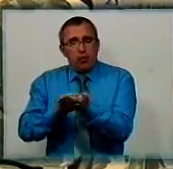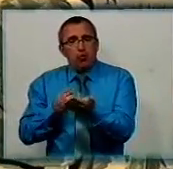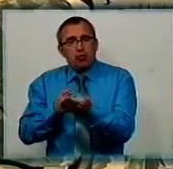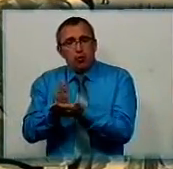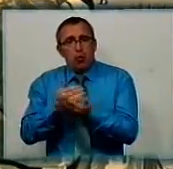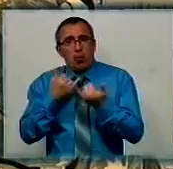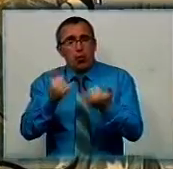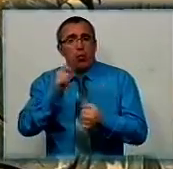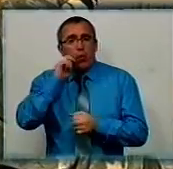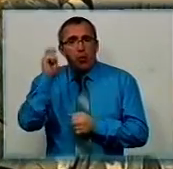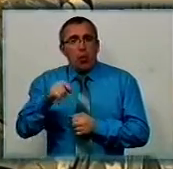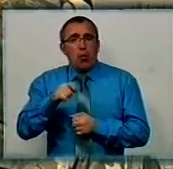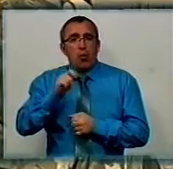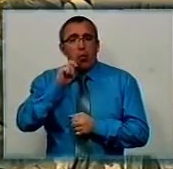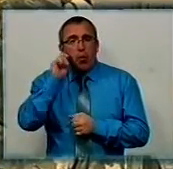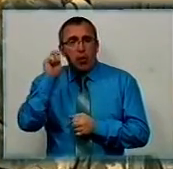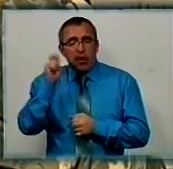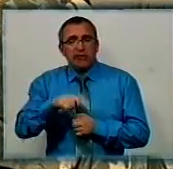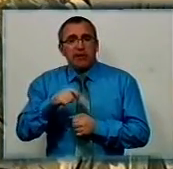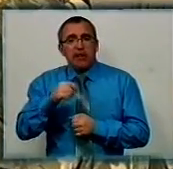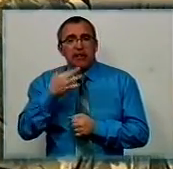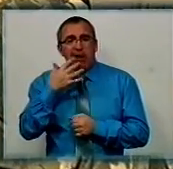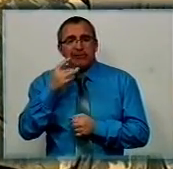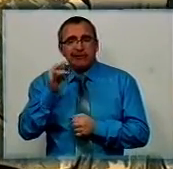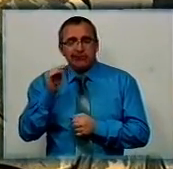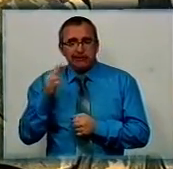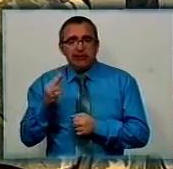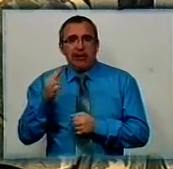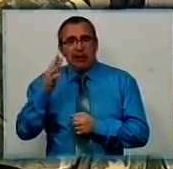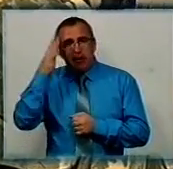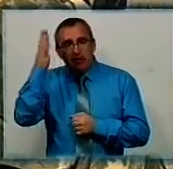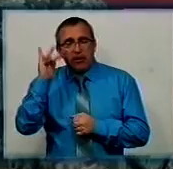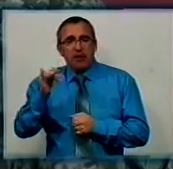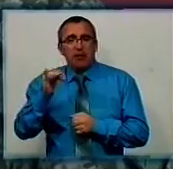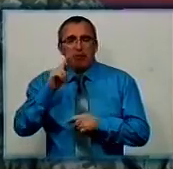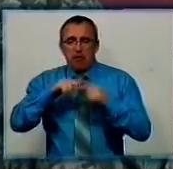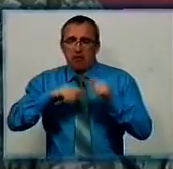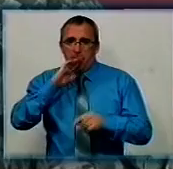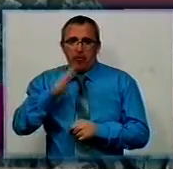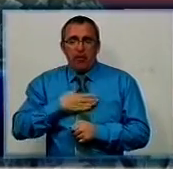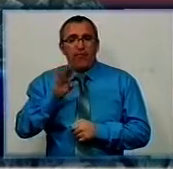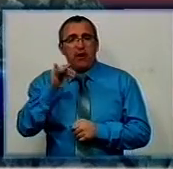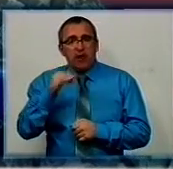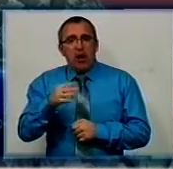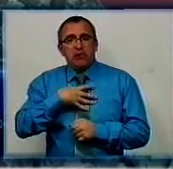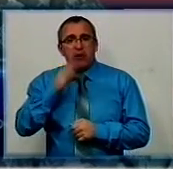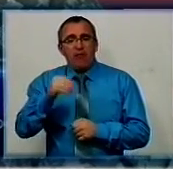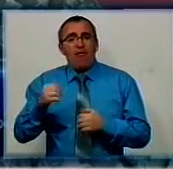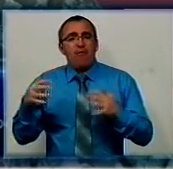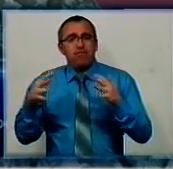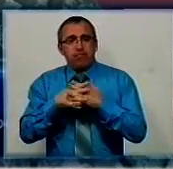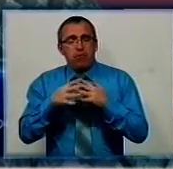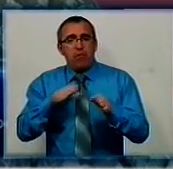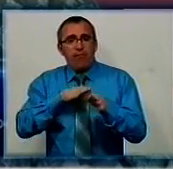Україні, українській національної ідеї, зросте нове покоління українських патріотів. Віталій загинув в бою. Він